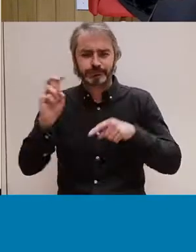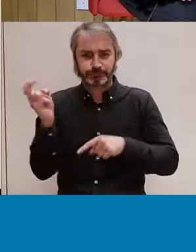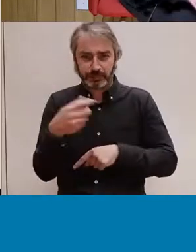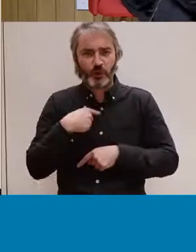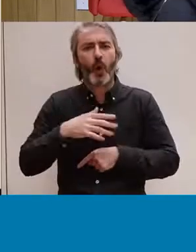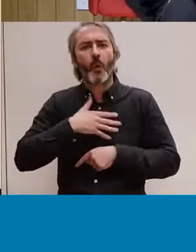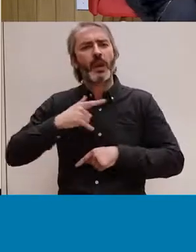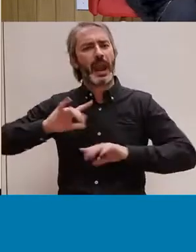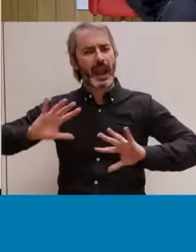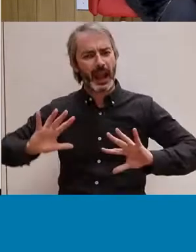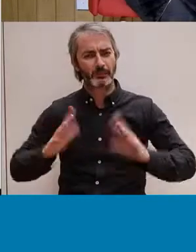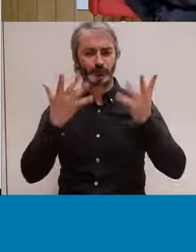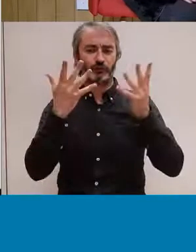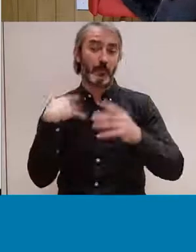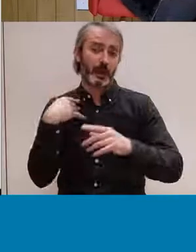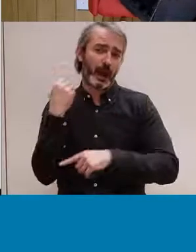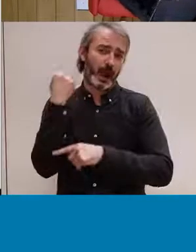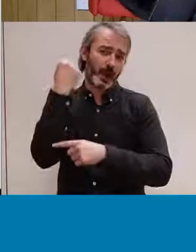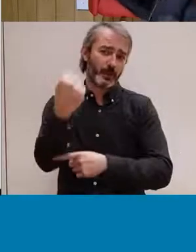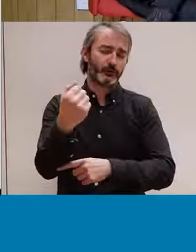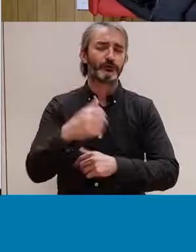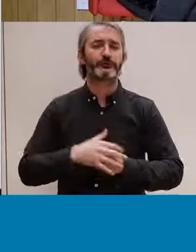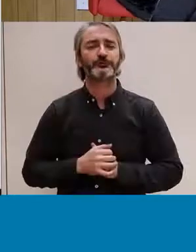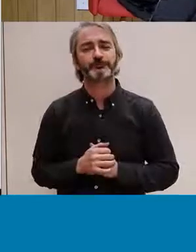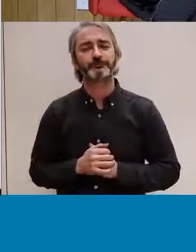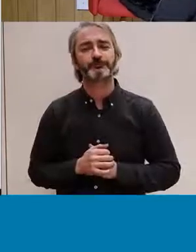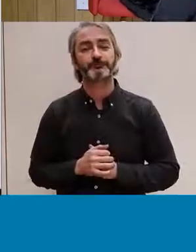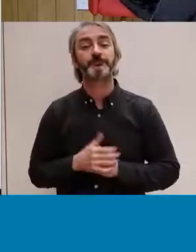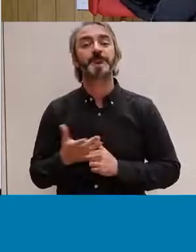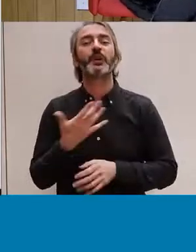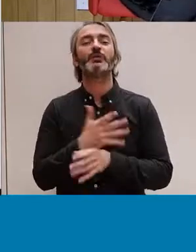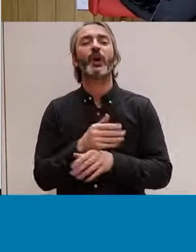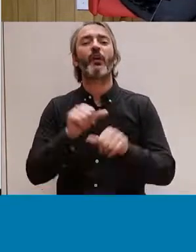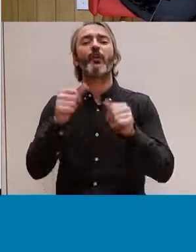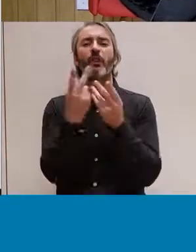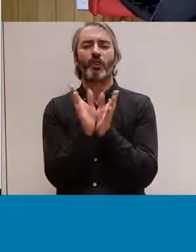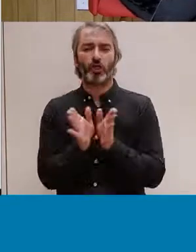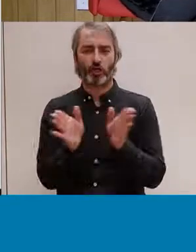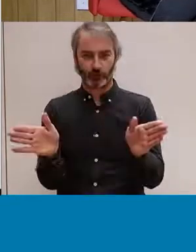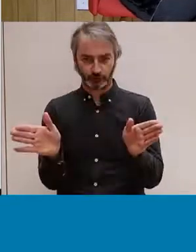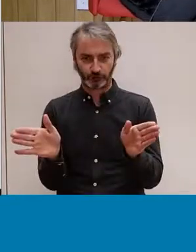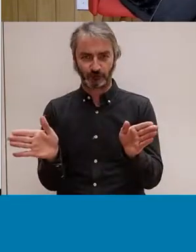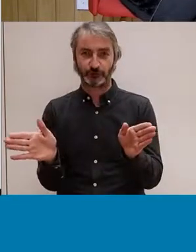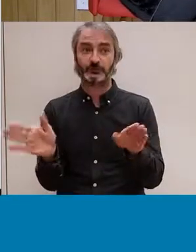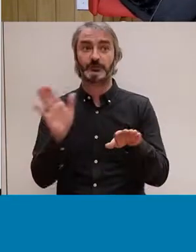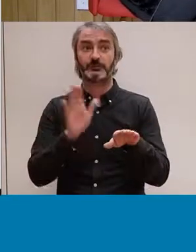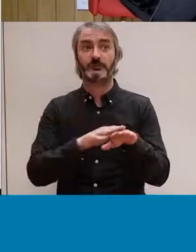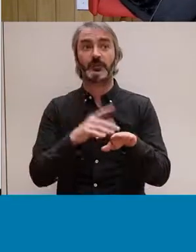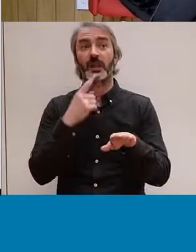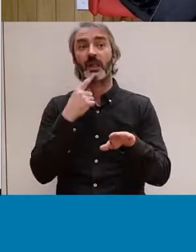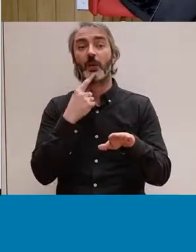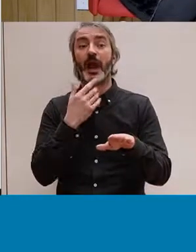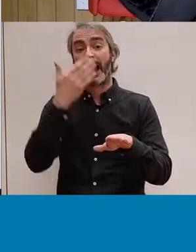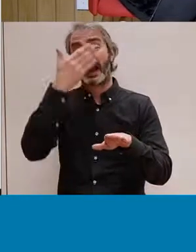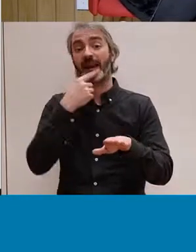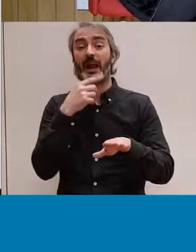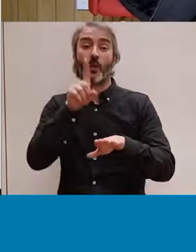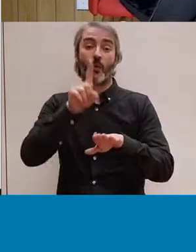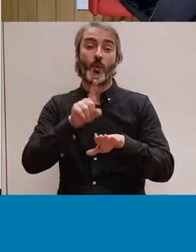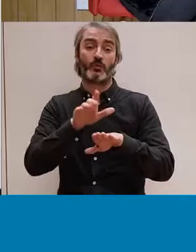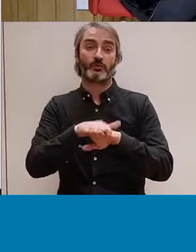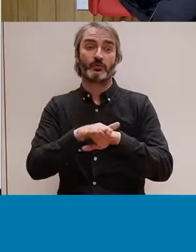volíem aportar. Llavors, s'hi juga de dues maneres. Tenim la cara número 1, que es